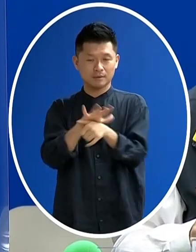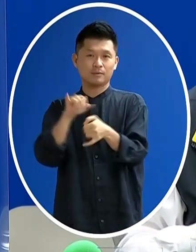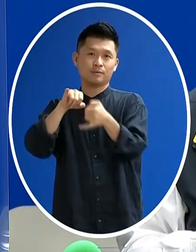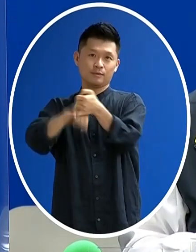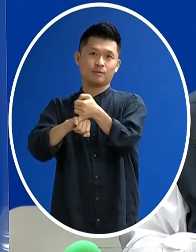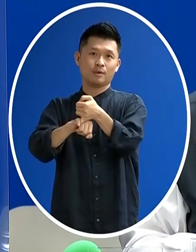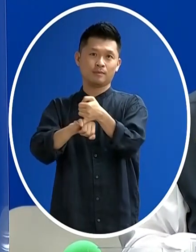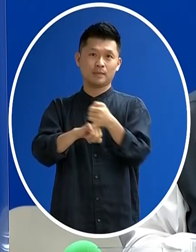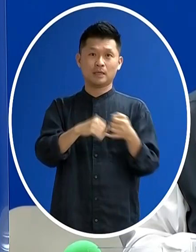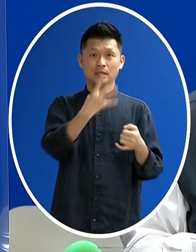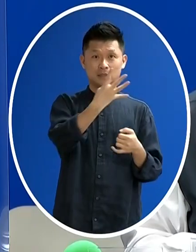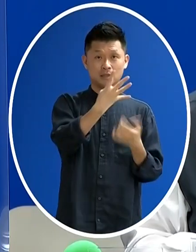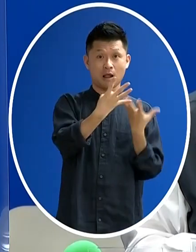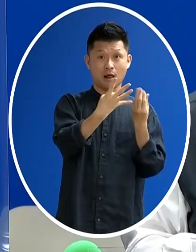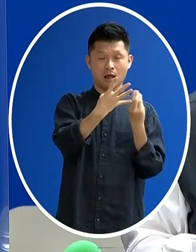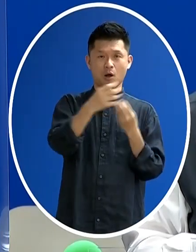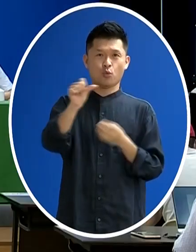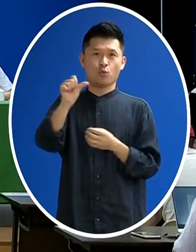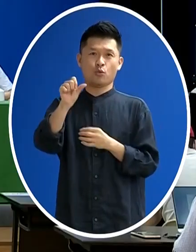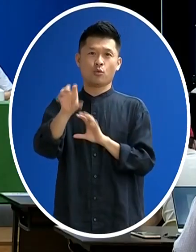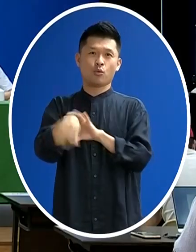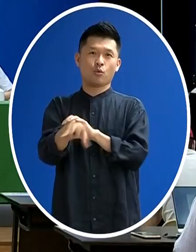有一輪 他沒有辦法收到 以上